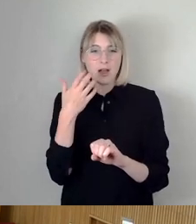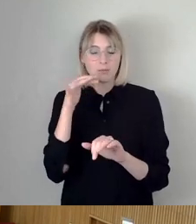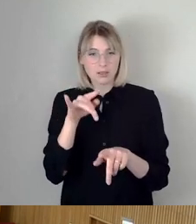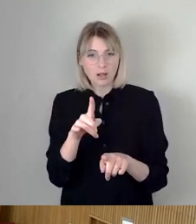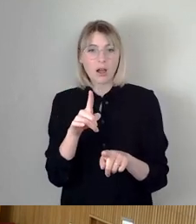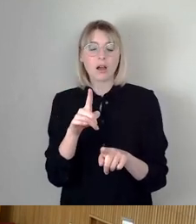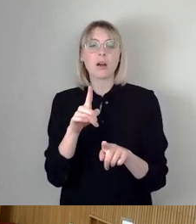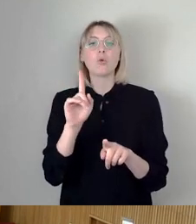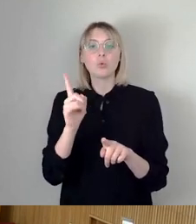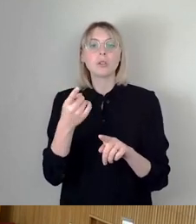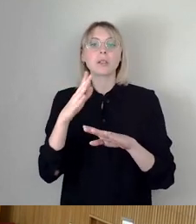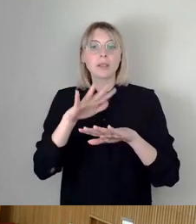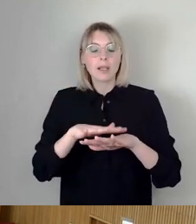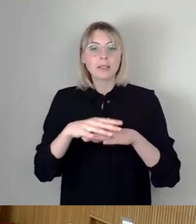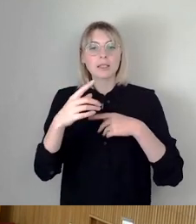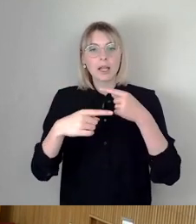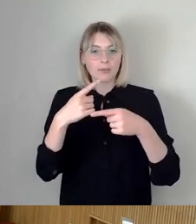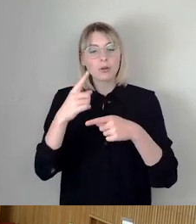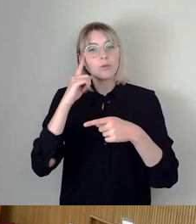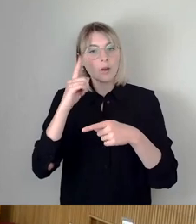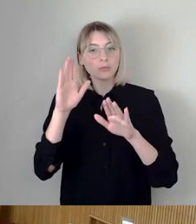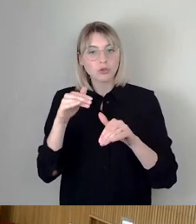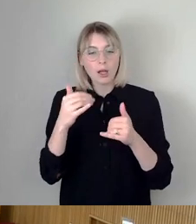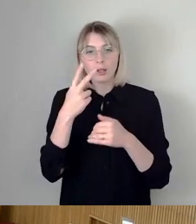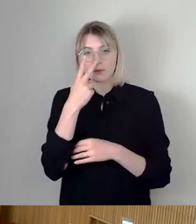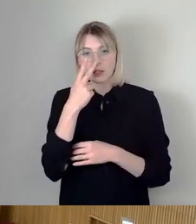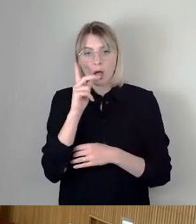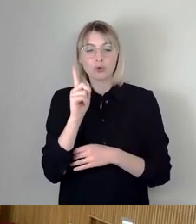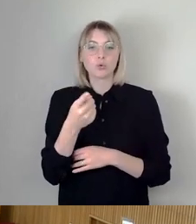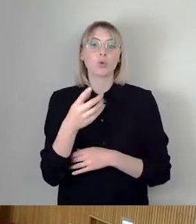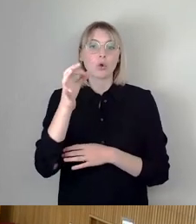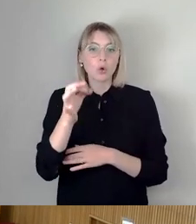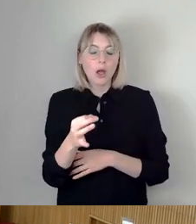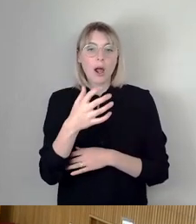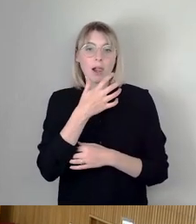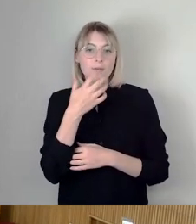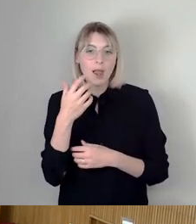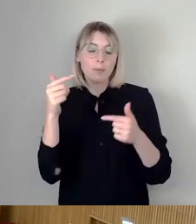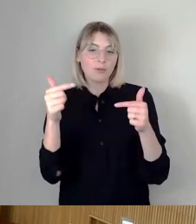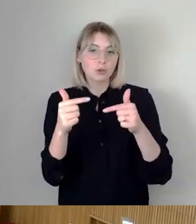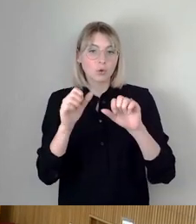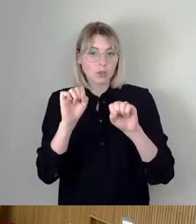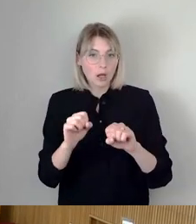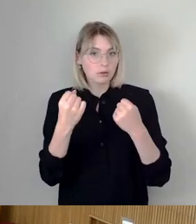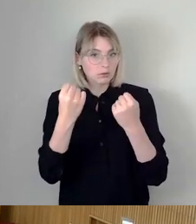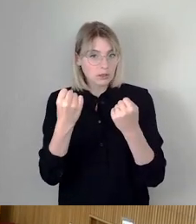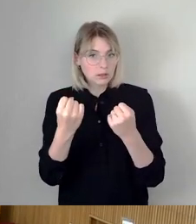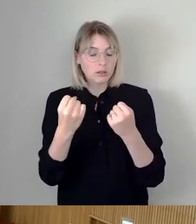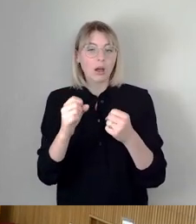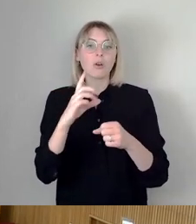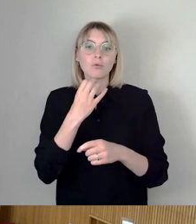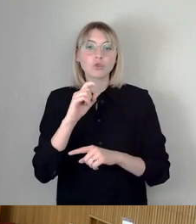die Netzentwicklung ist und wie wir lokal die Wärmeversorgung absichern, nochmal eine Studie zu